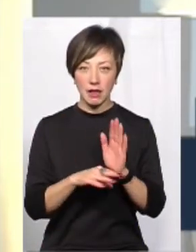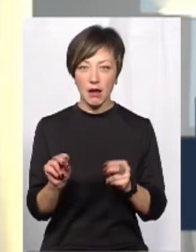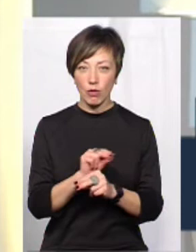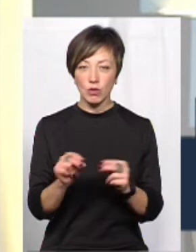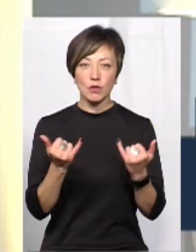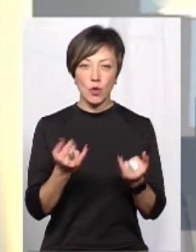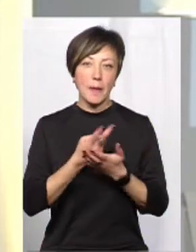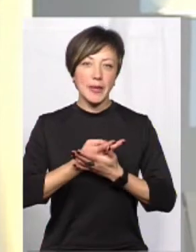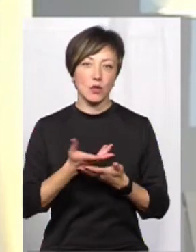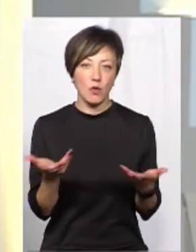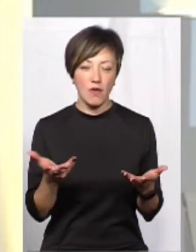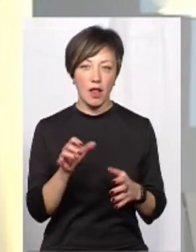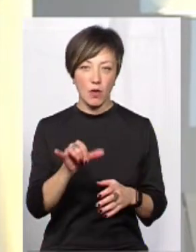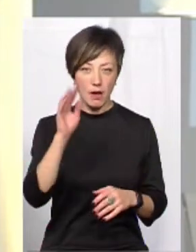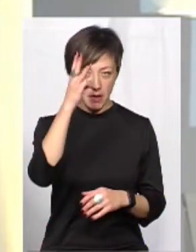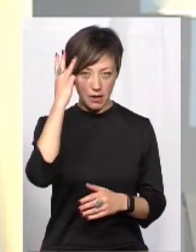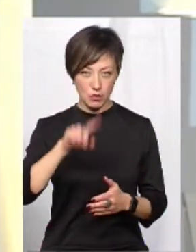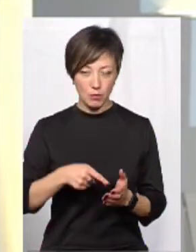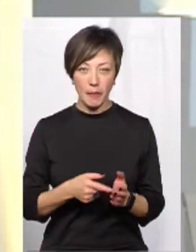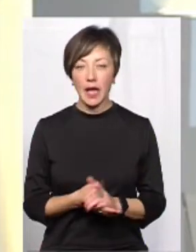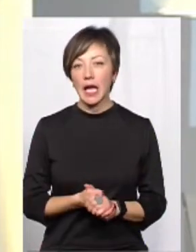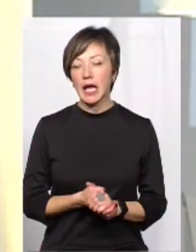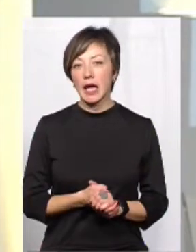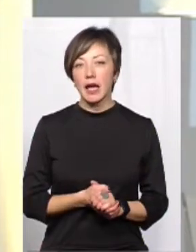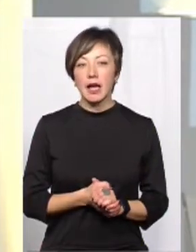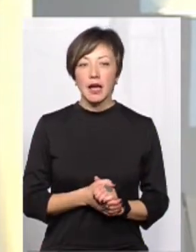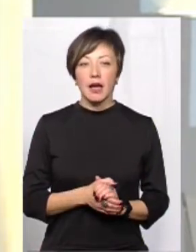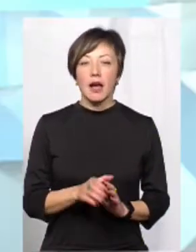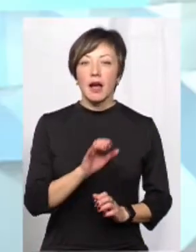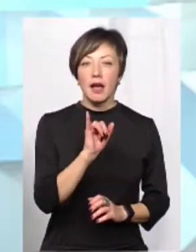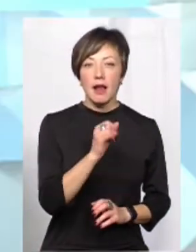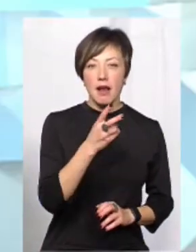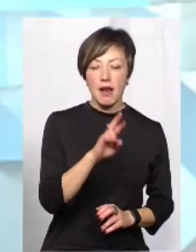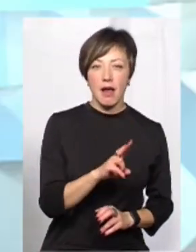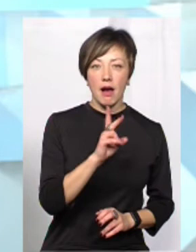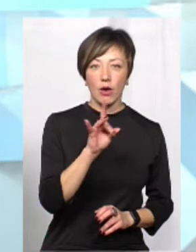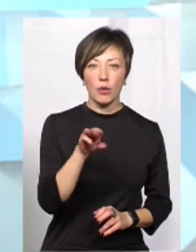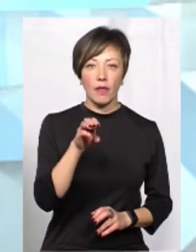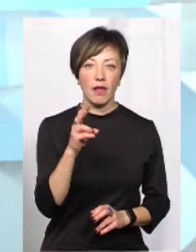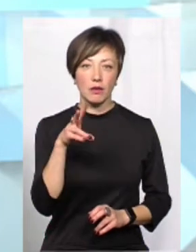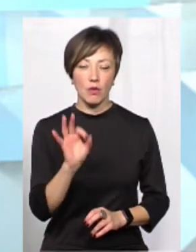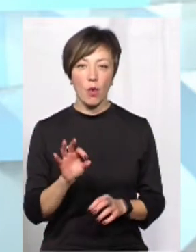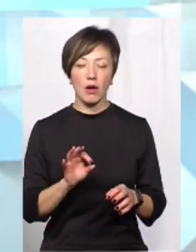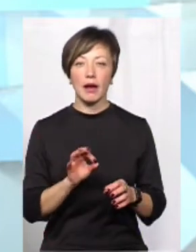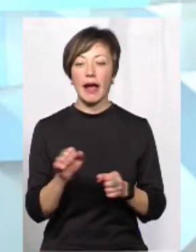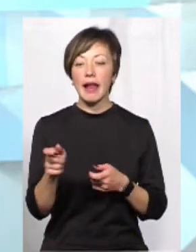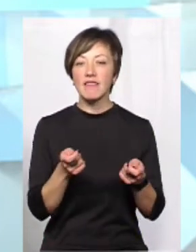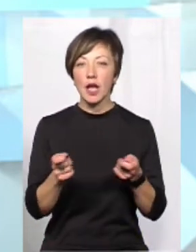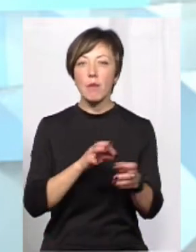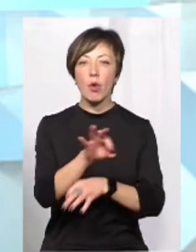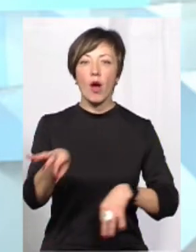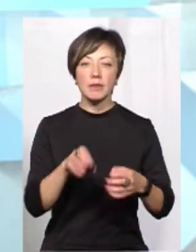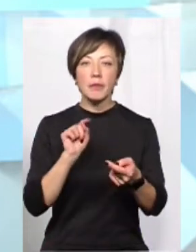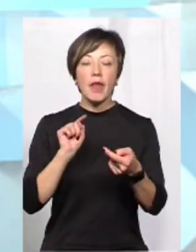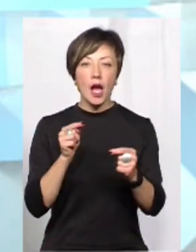яку сьогодні презентували у Хмельницькому. Ілія Кротенко, керівник проєкту «Антикорупційна карта ремонтів»,